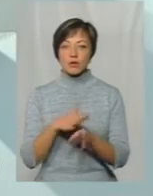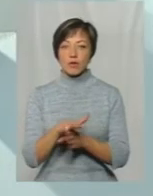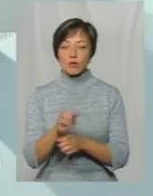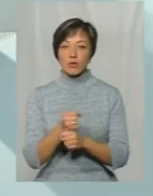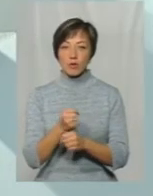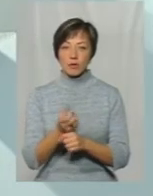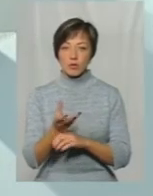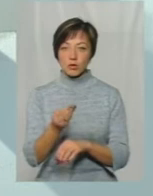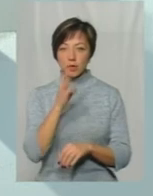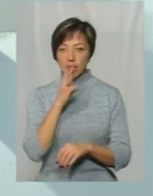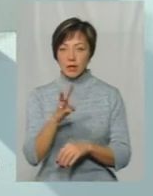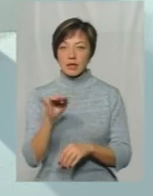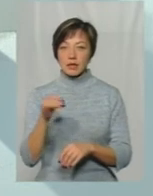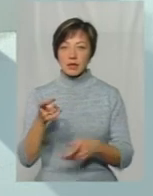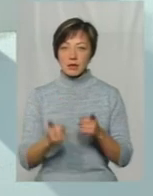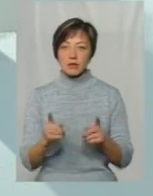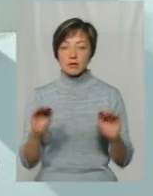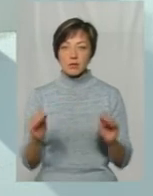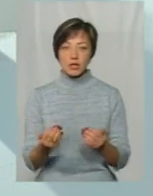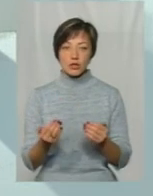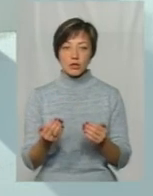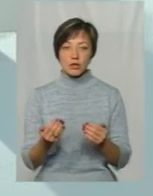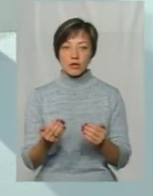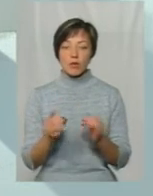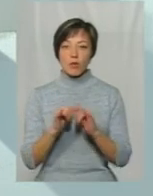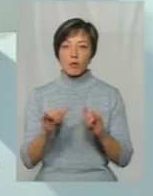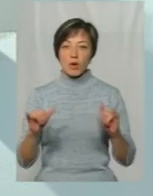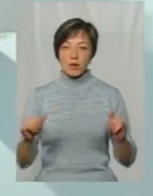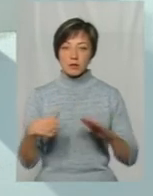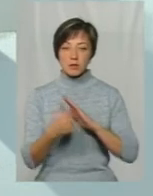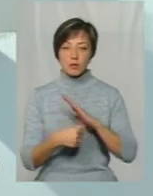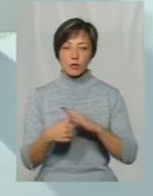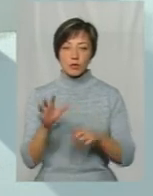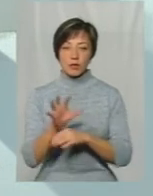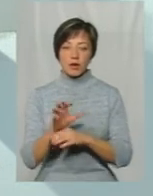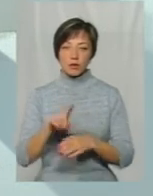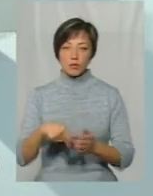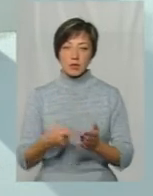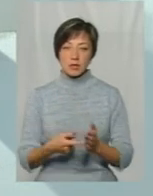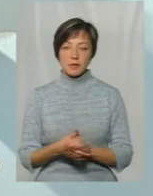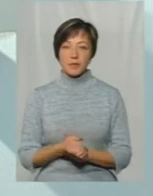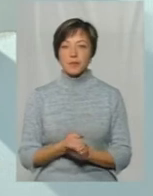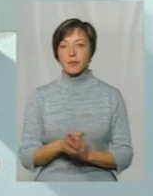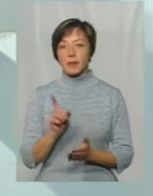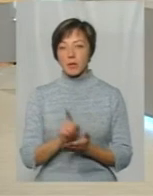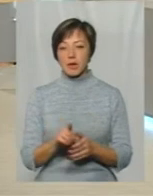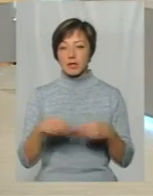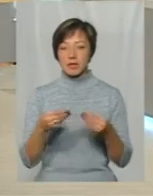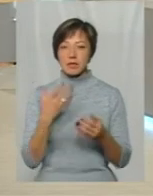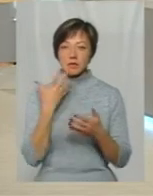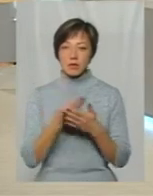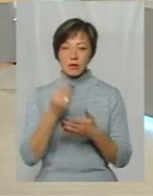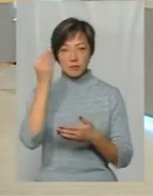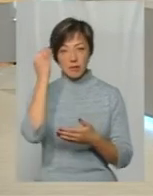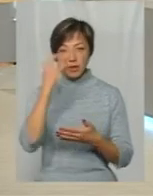роботу, за яку платять гроші А дійсно зменшити популяцію безпритульних тварин у місті І він має надати своє оце